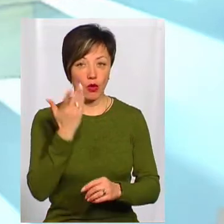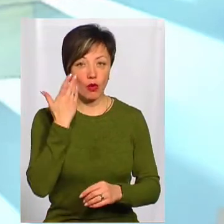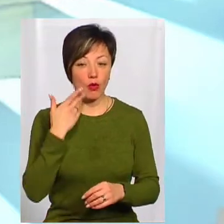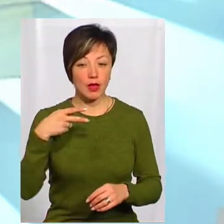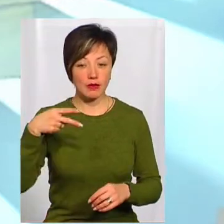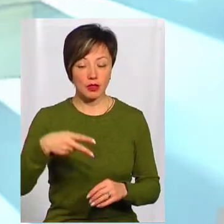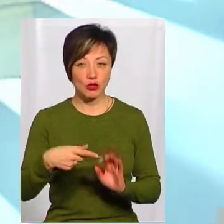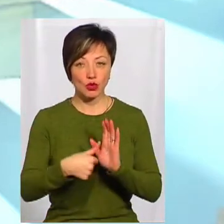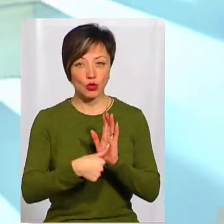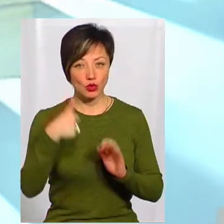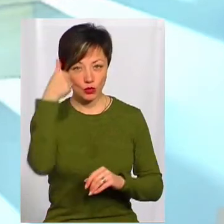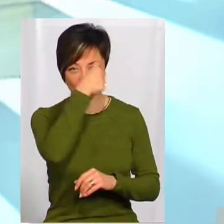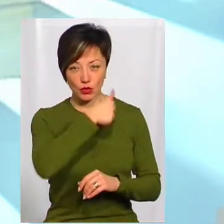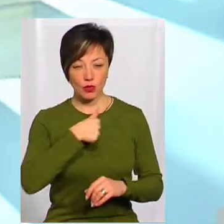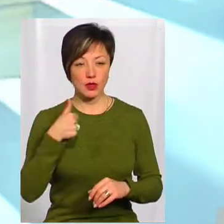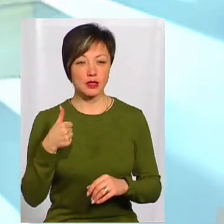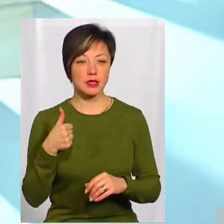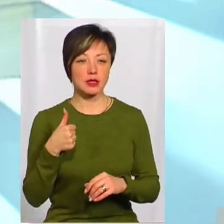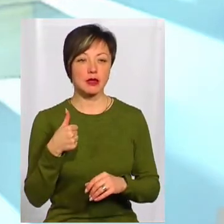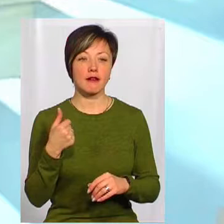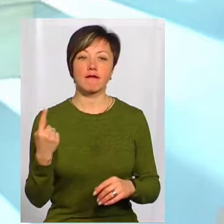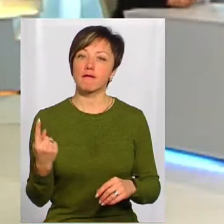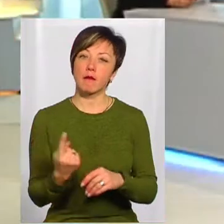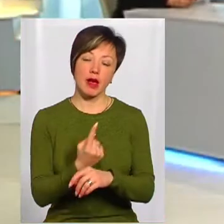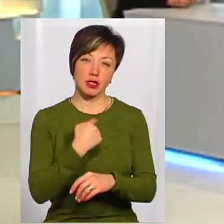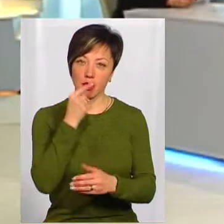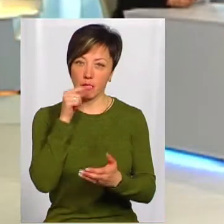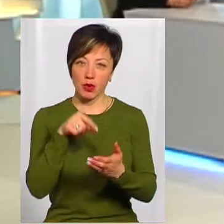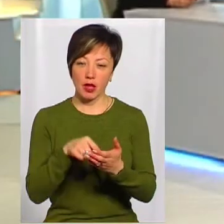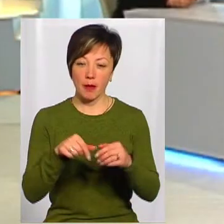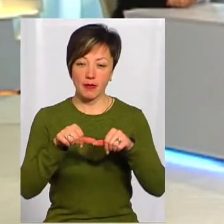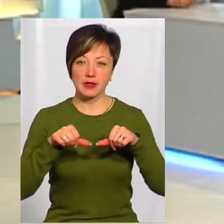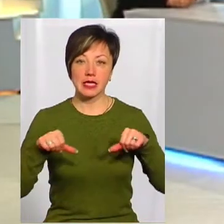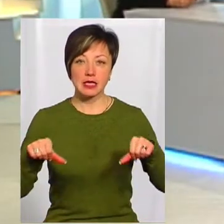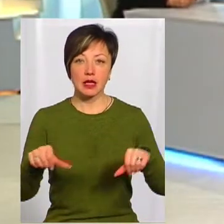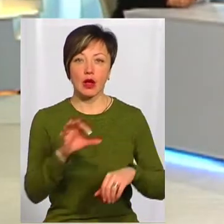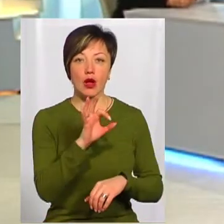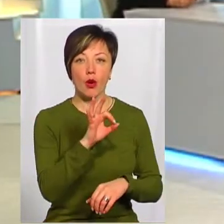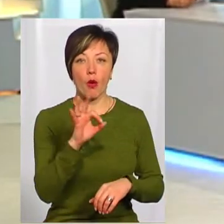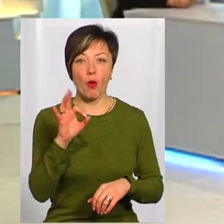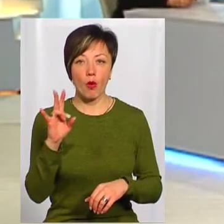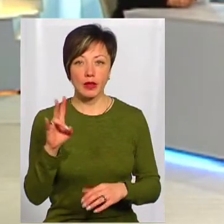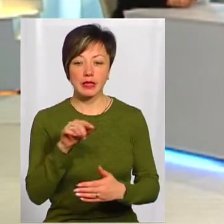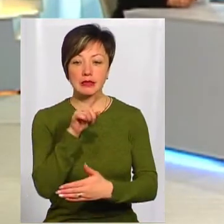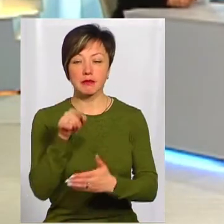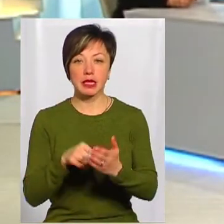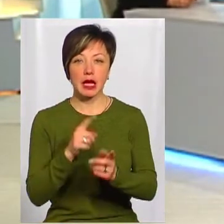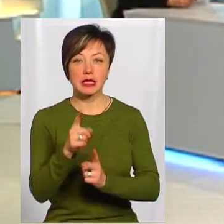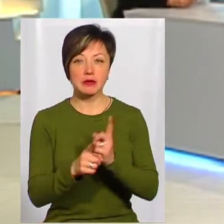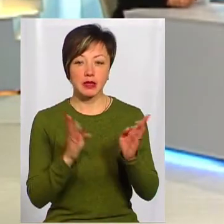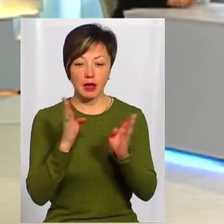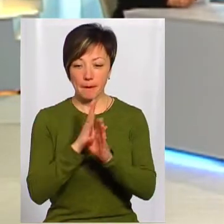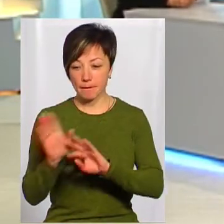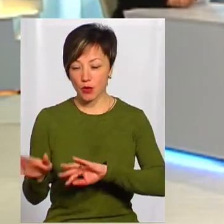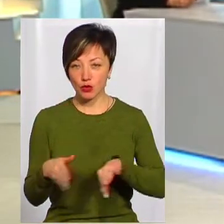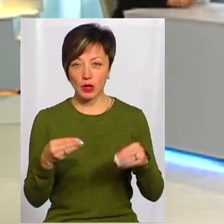в 2006 році, вперше я потрапив на таке засідання ООН з питань зміни клімату, якраз пройшов період вже